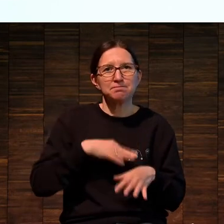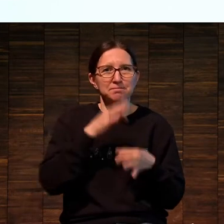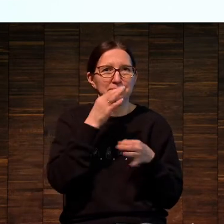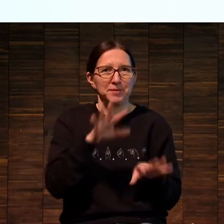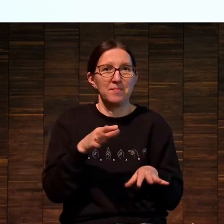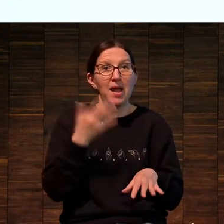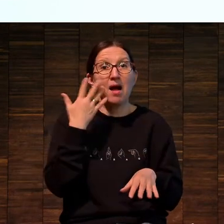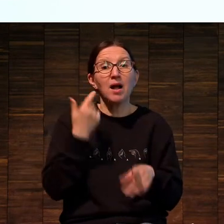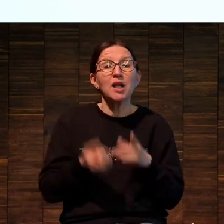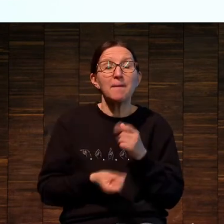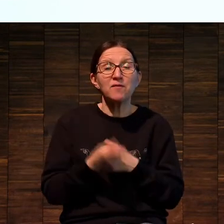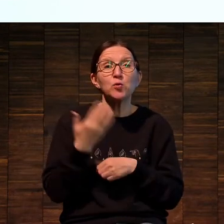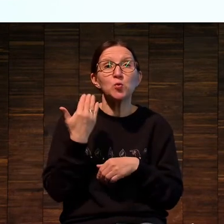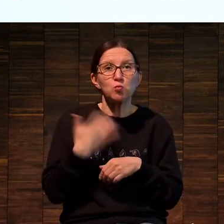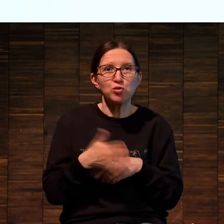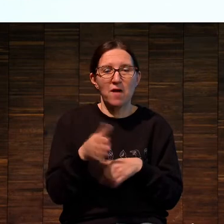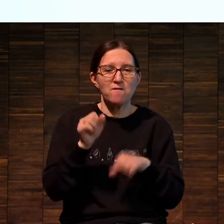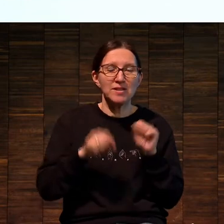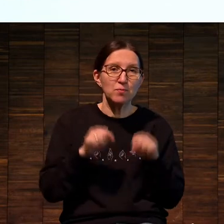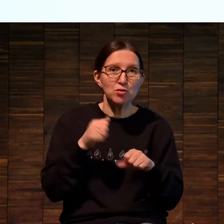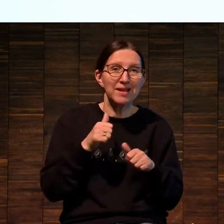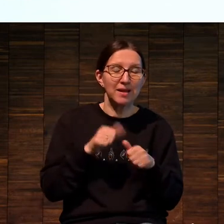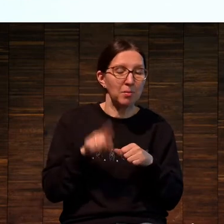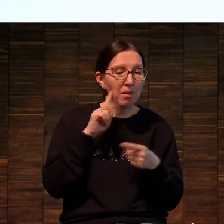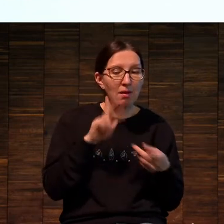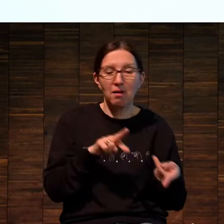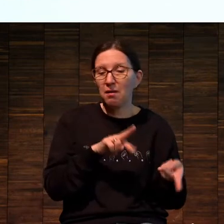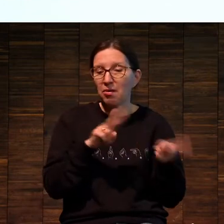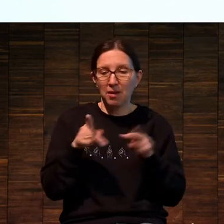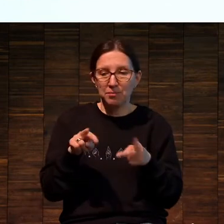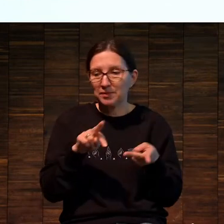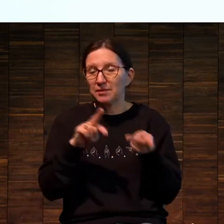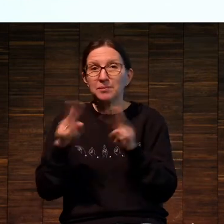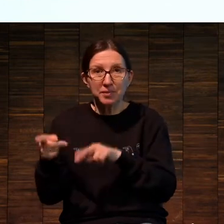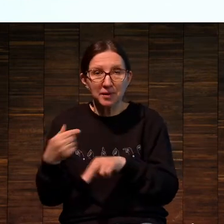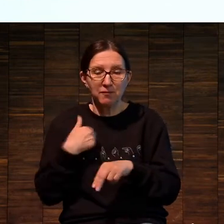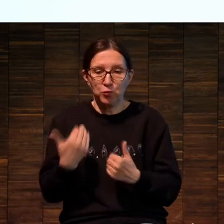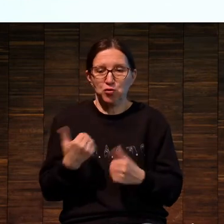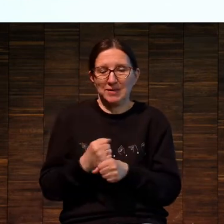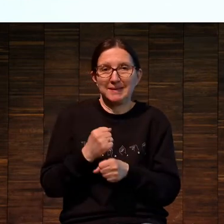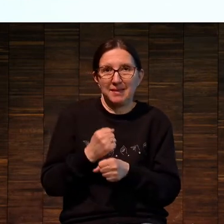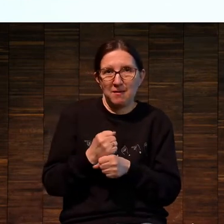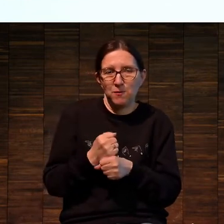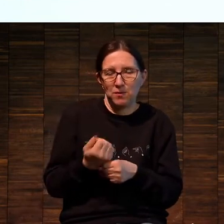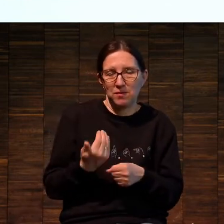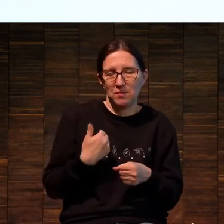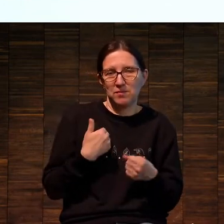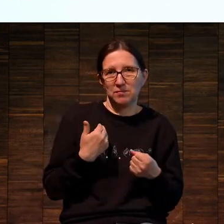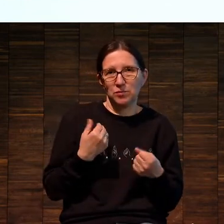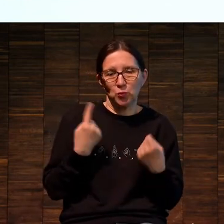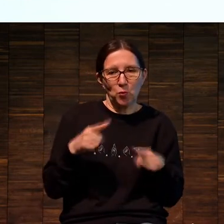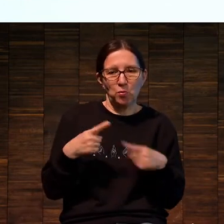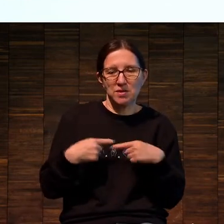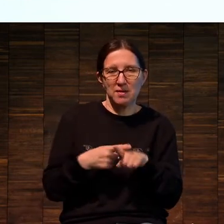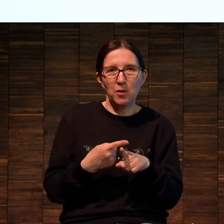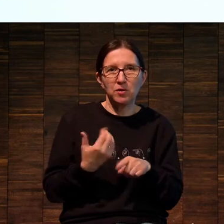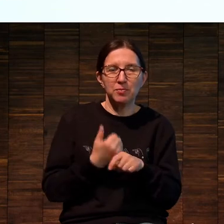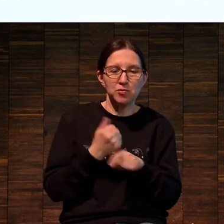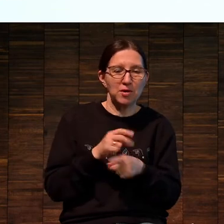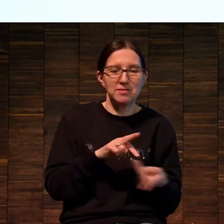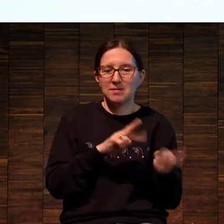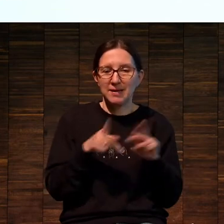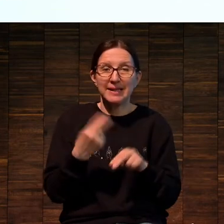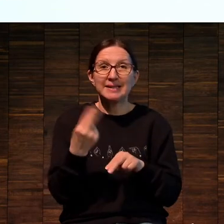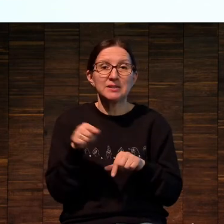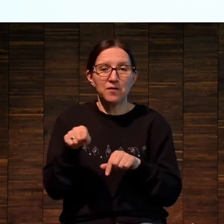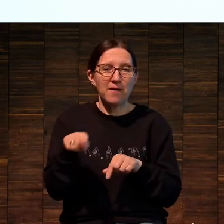А когда появилась вот эта вот возможность косвенного перевода, то есть когда я делаю сейчас цифровой диапозитив,